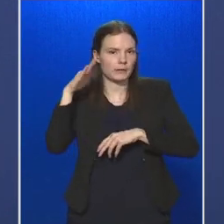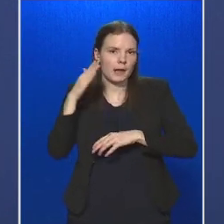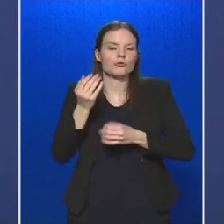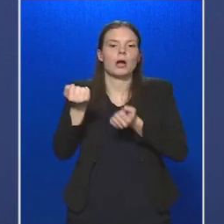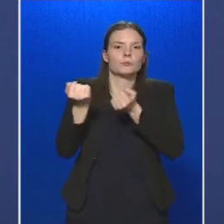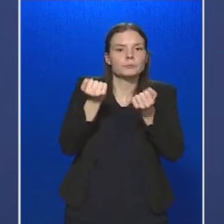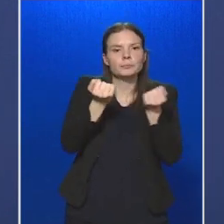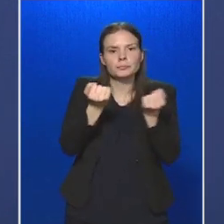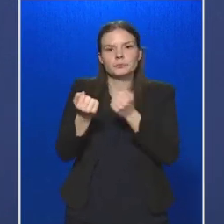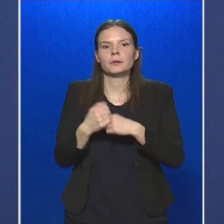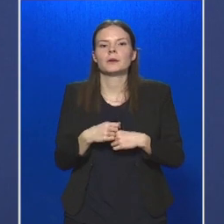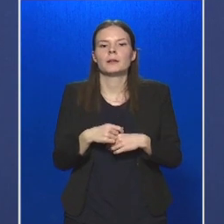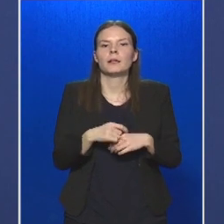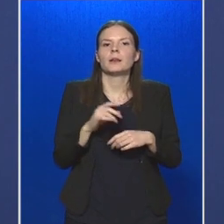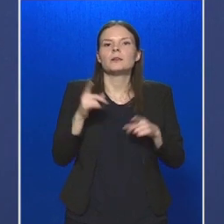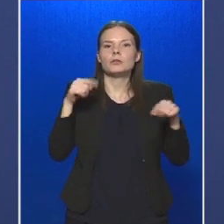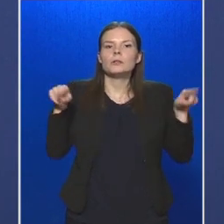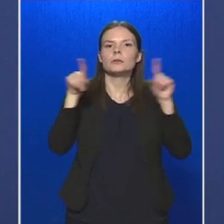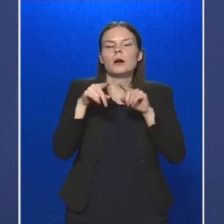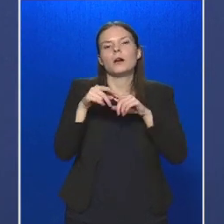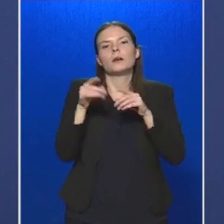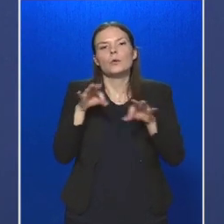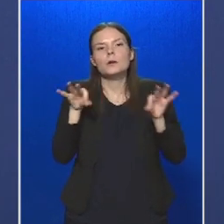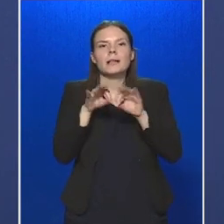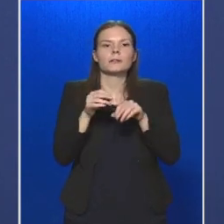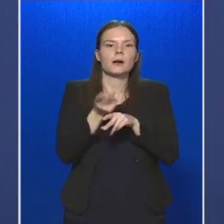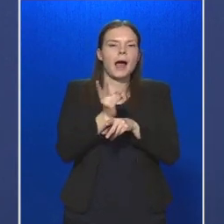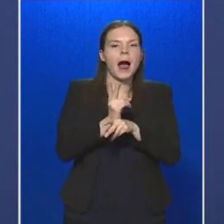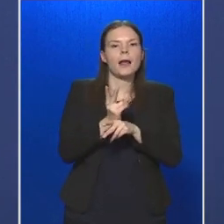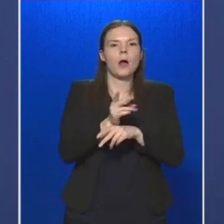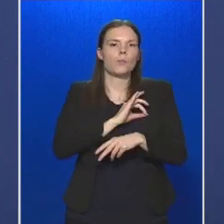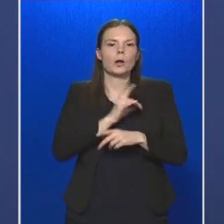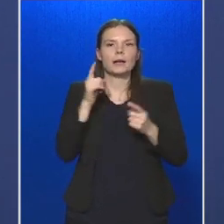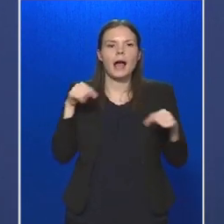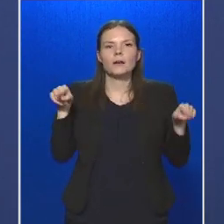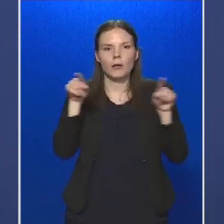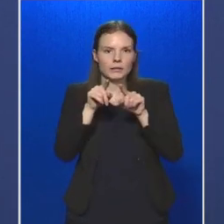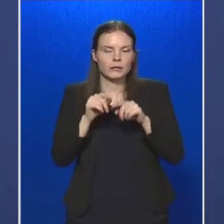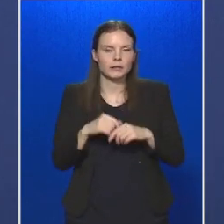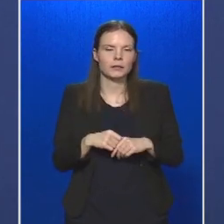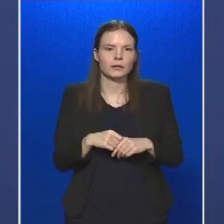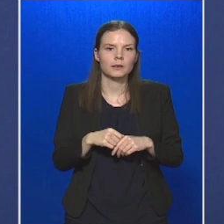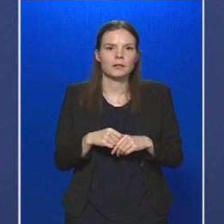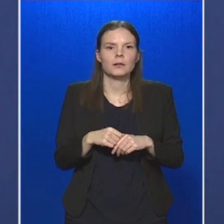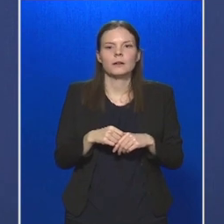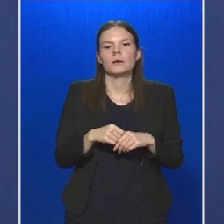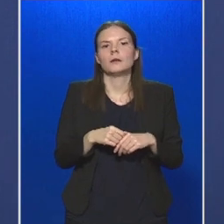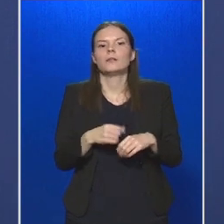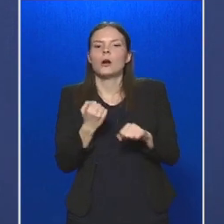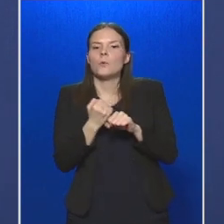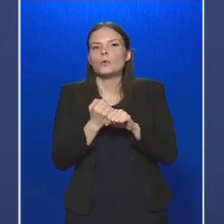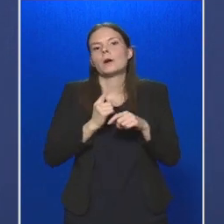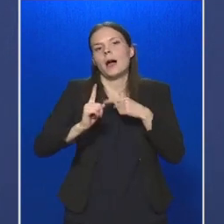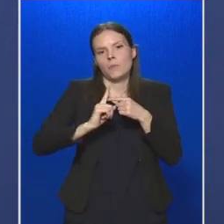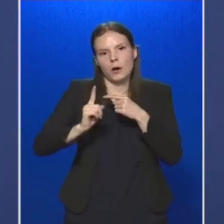azoknak az országoknak az állampolgárai, ahol ilyen két oldalon megállapodások születnek, azok a munkába járáshoz